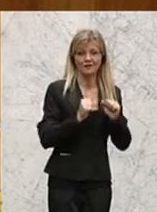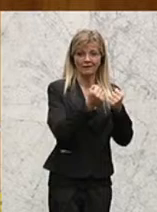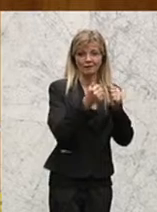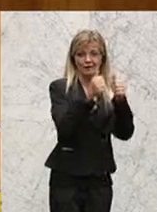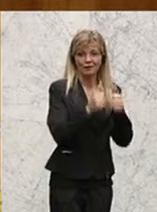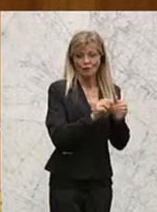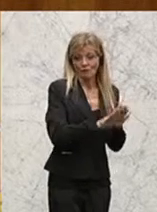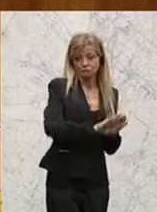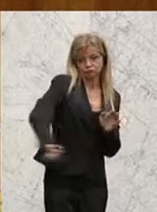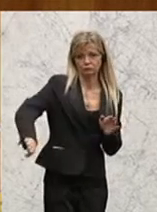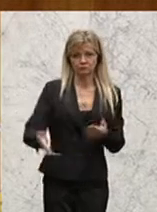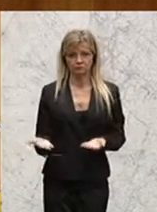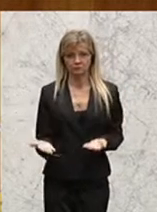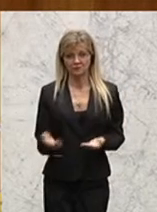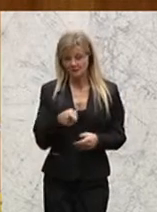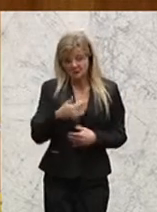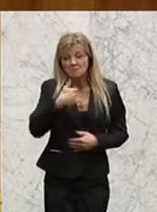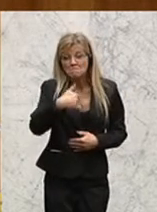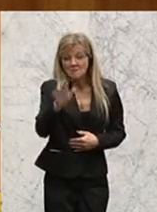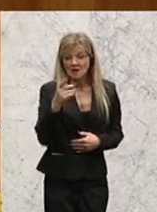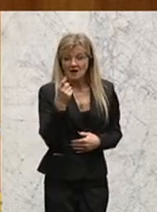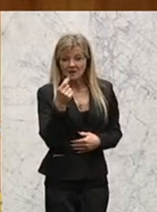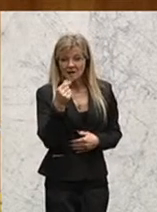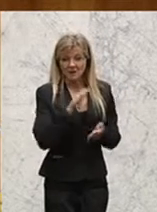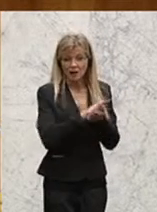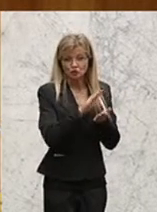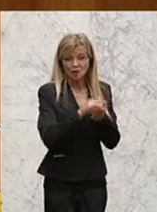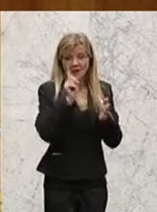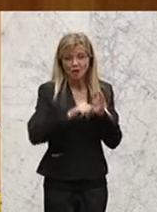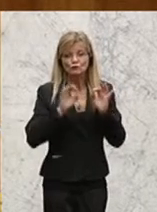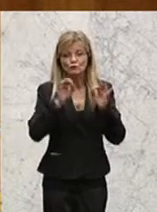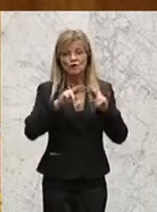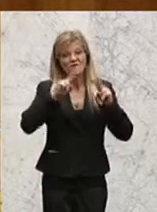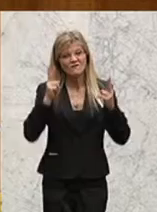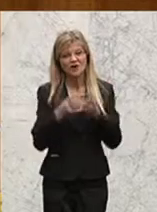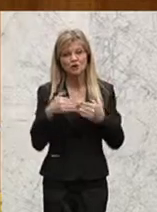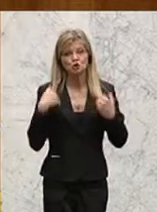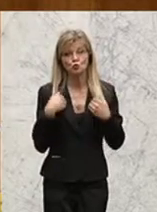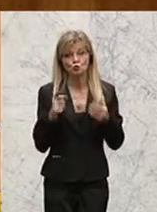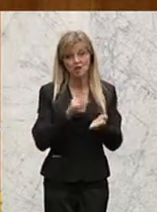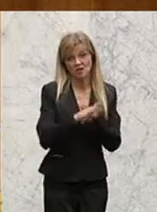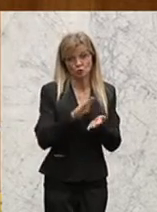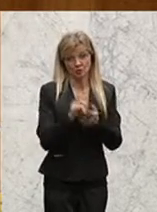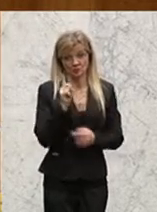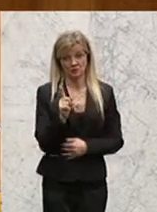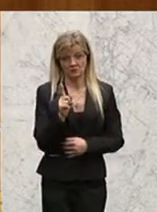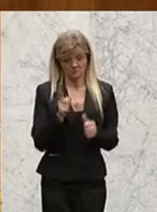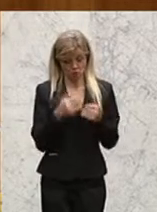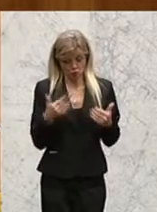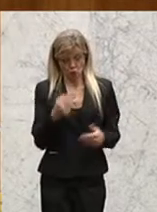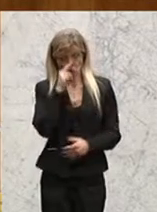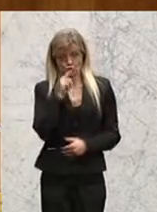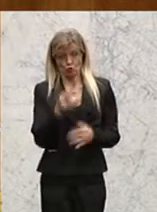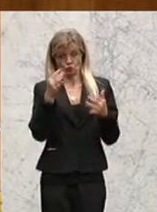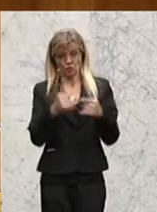das ist mehr Geld, als wir für die gesamte Gesundheit weltweit ausgeben. Und wenn man sich diese Zahlen vor Augen hält, dann fragt man sich, warum macht man